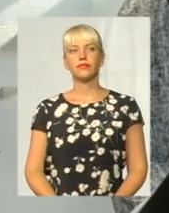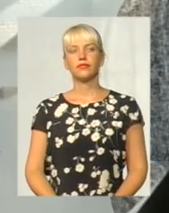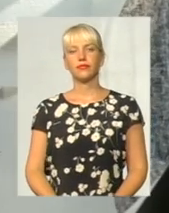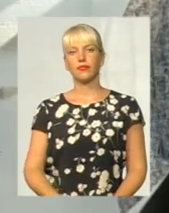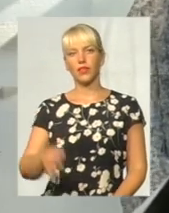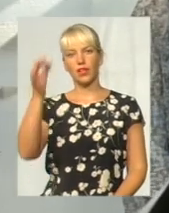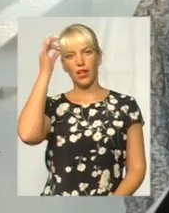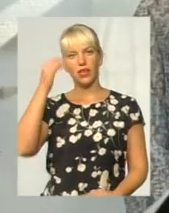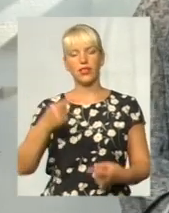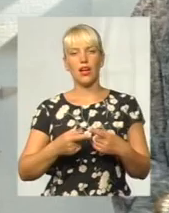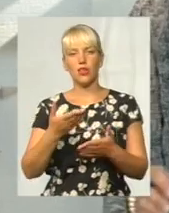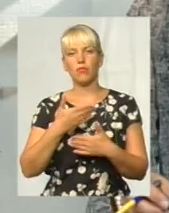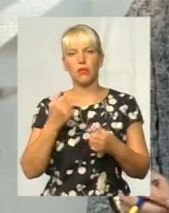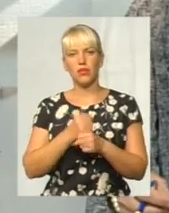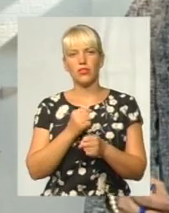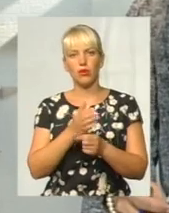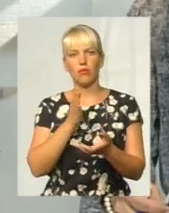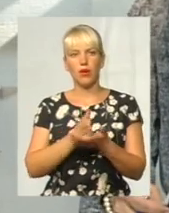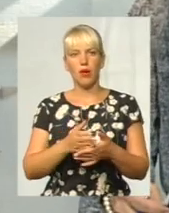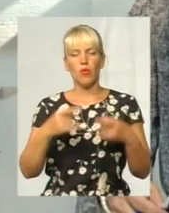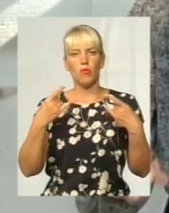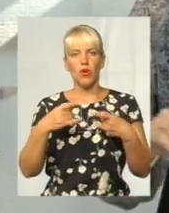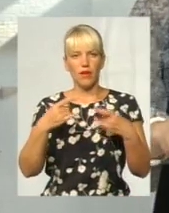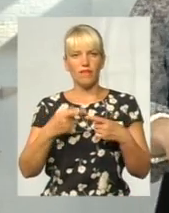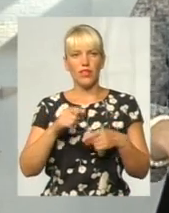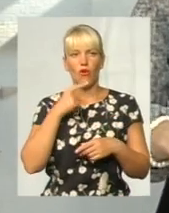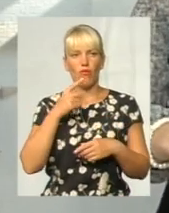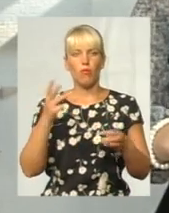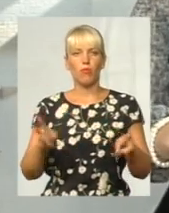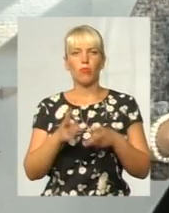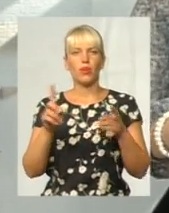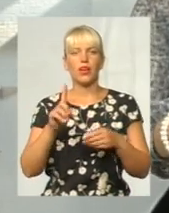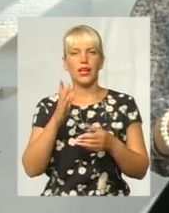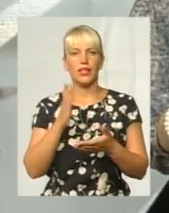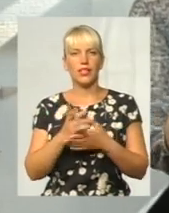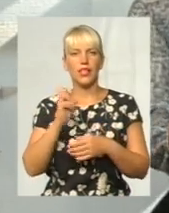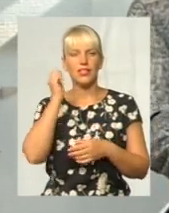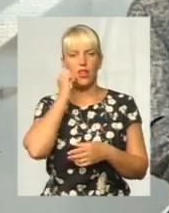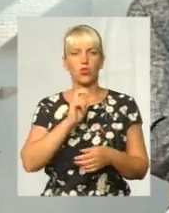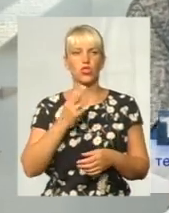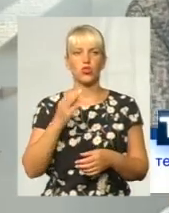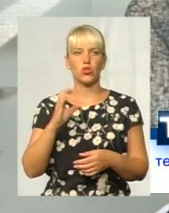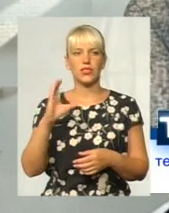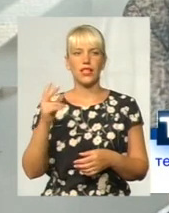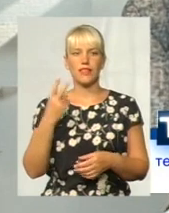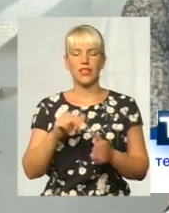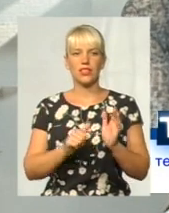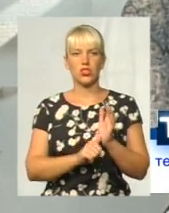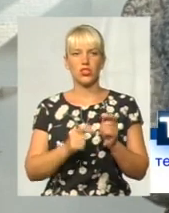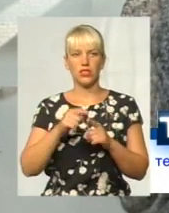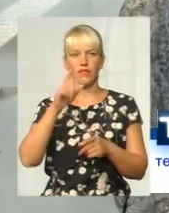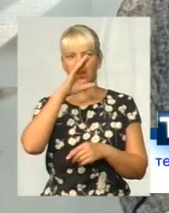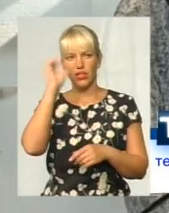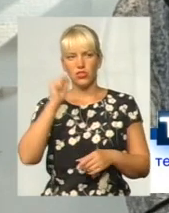Нагадаю, глядачам працюємо для вас в прямому ефірі. Говоримо про пожежу, яка сталася на Старокостянтинівському шосе 26 в ніч